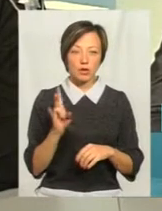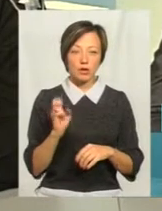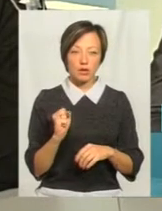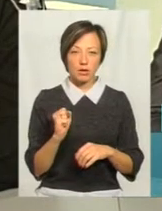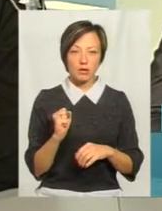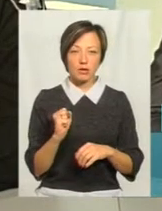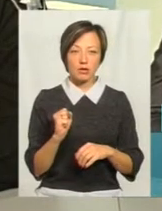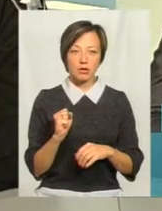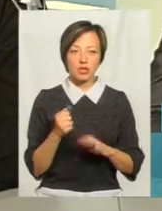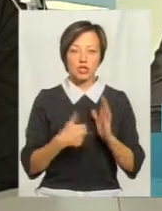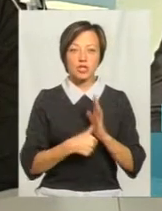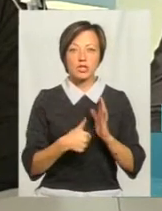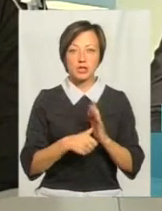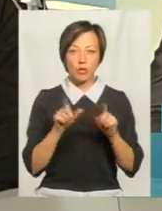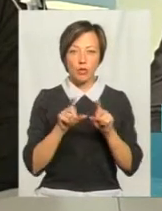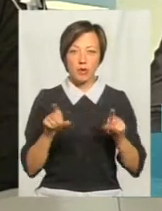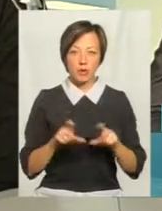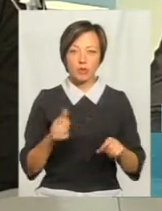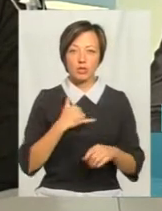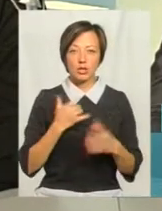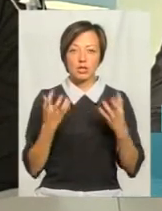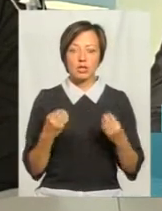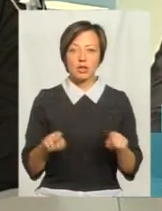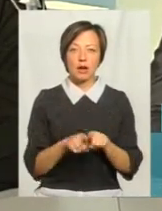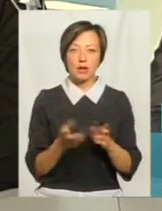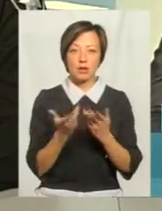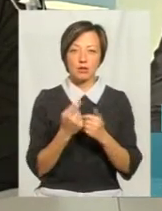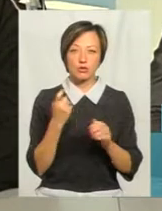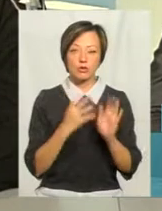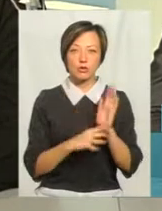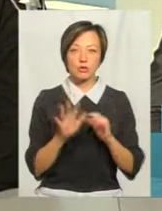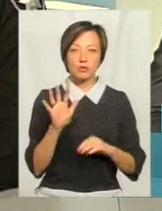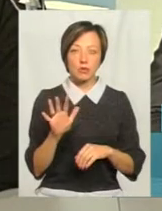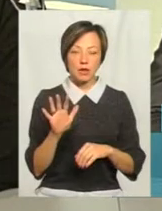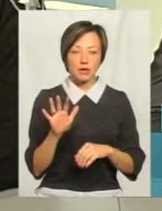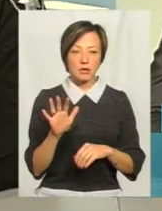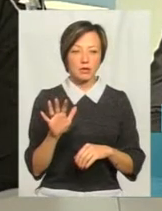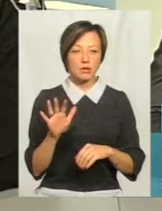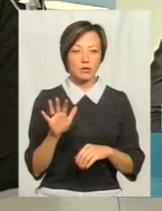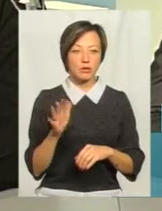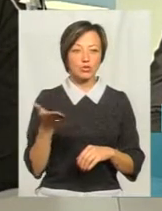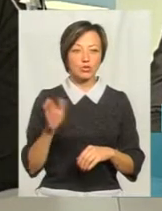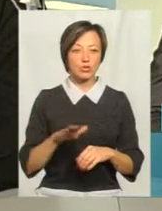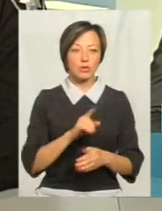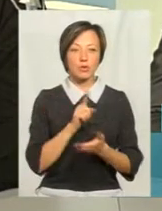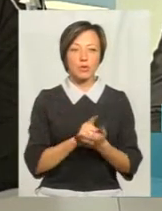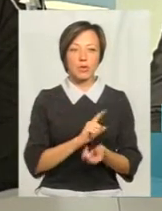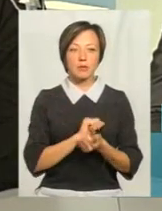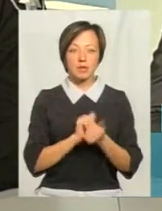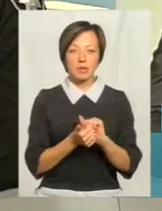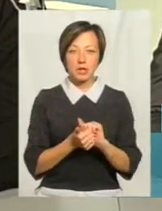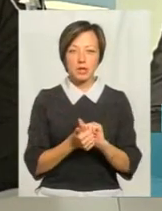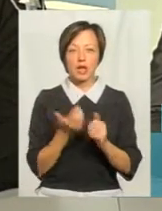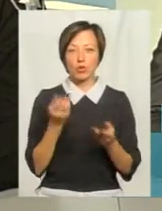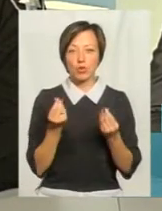6 об'єктах. І в нас ще така кількість, приблизно 195 штук, ми маємо замінити, якщо будуть